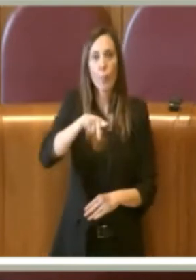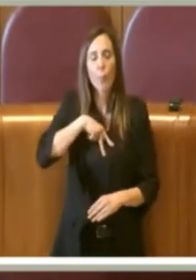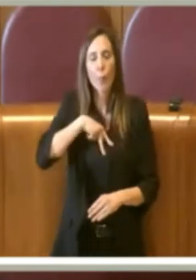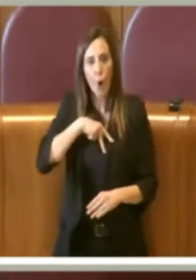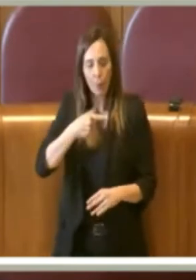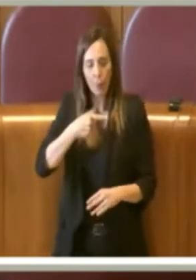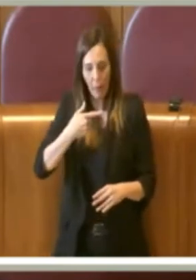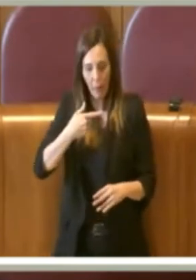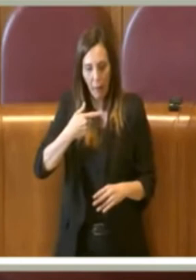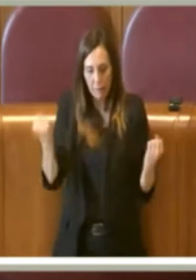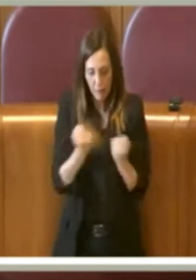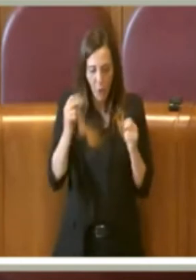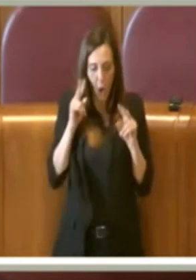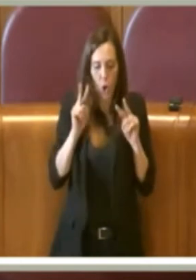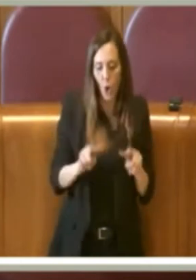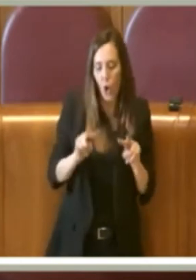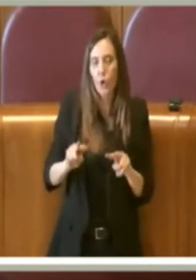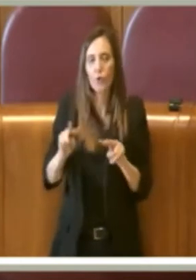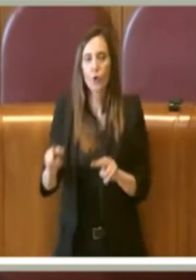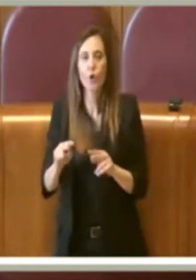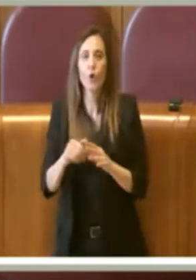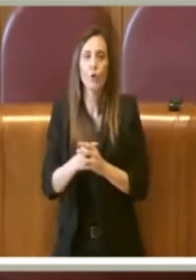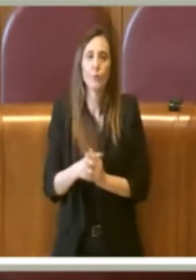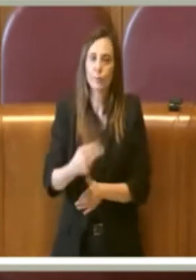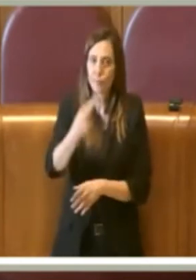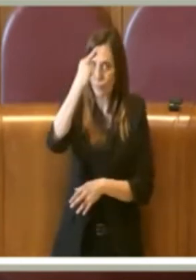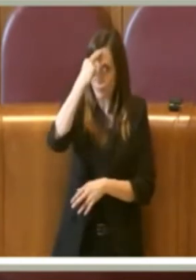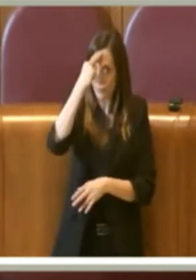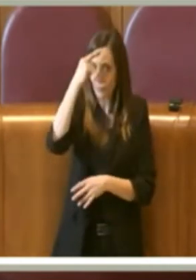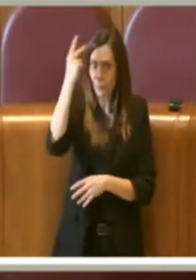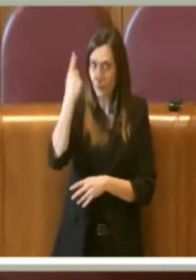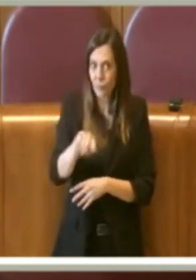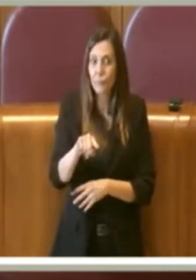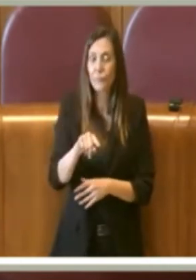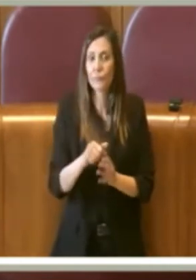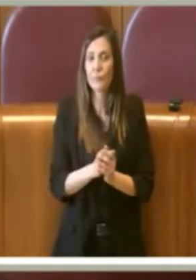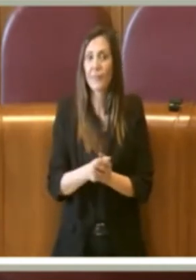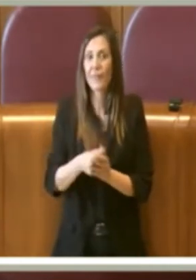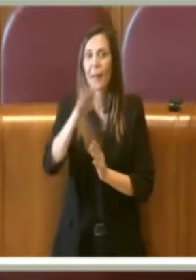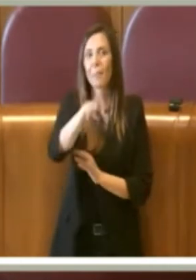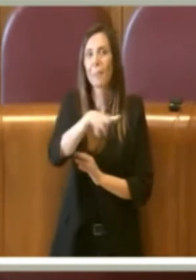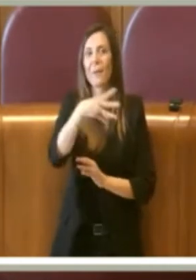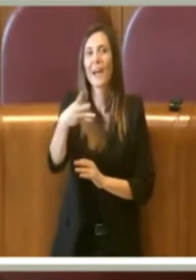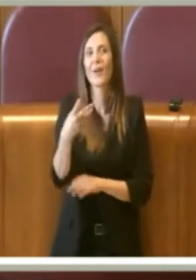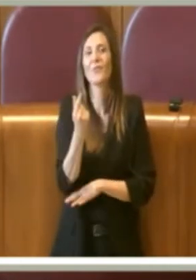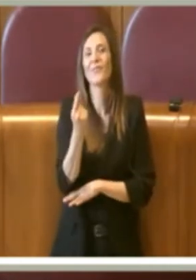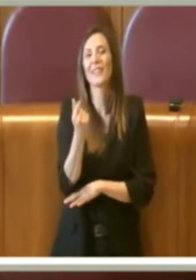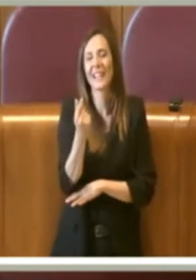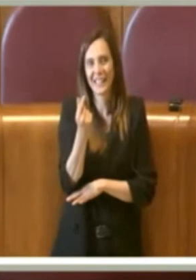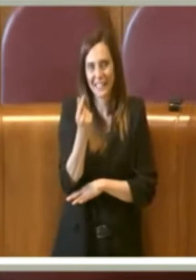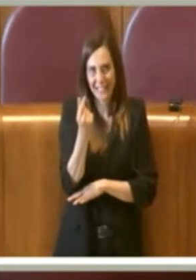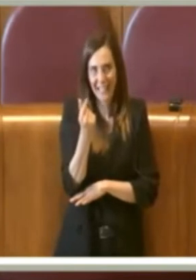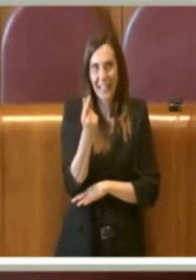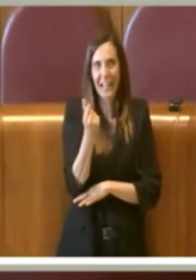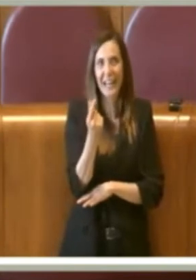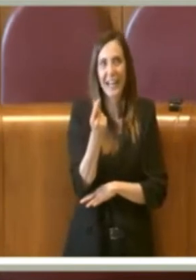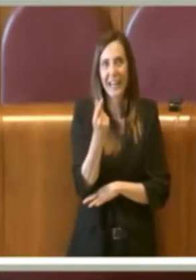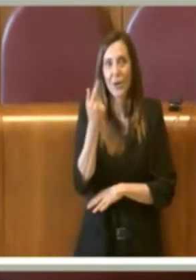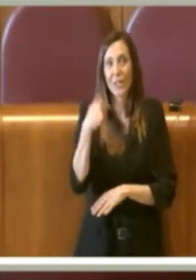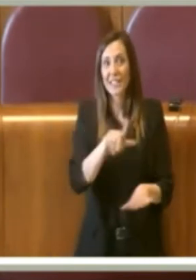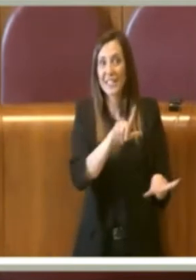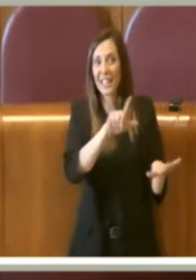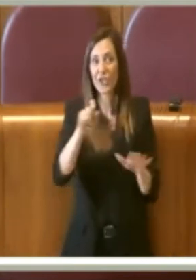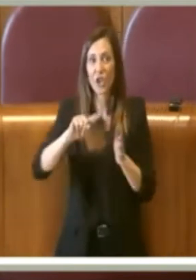controllo. Ricordiamo anche colleghi il piano economico finanziario di